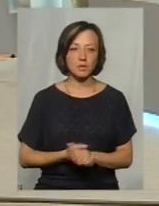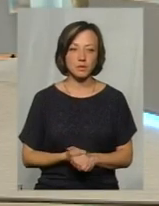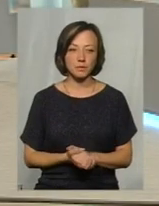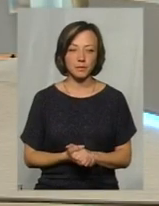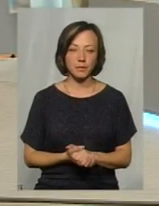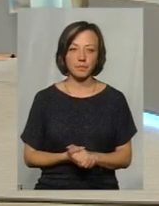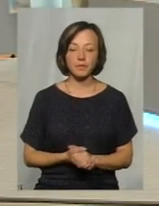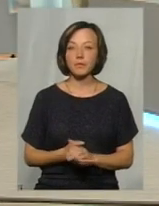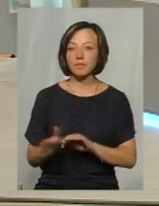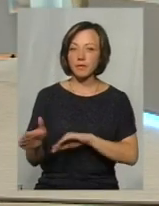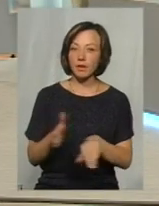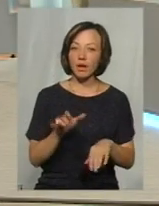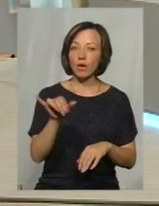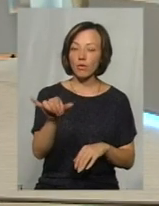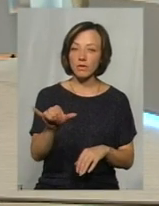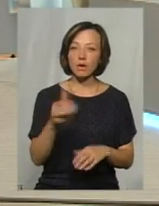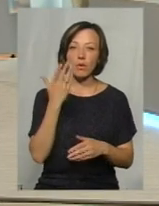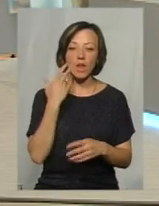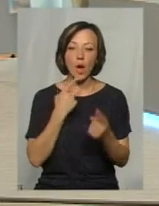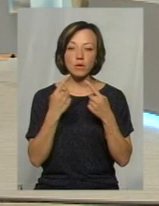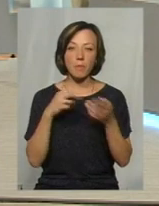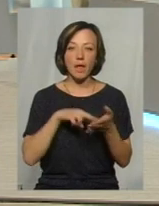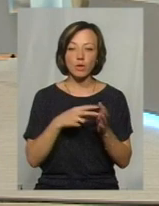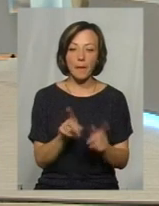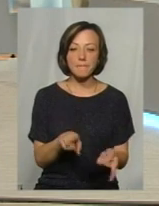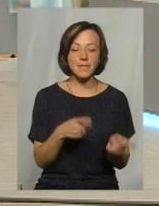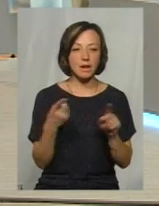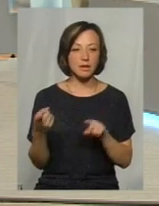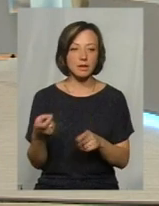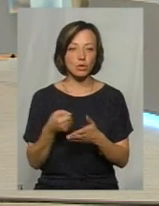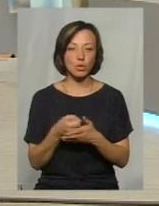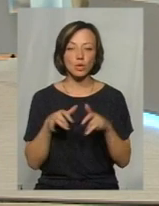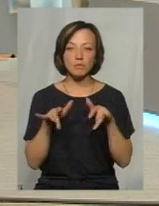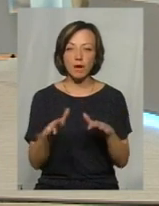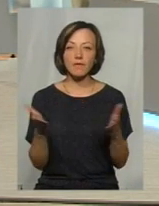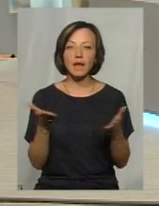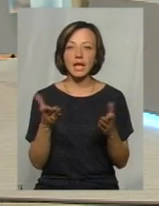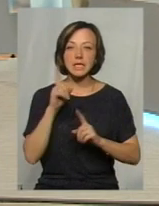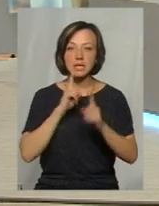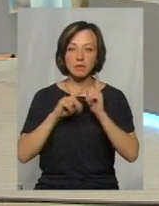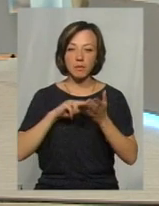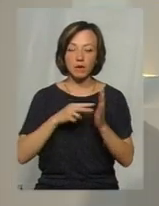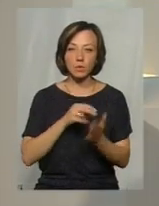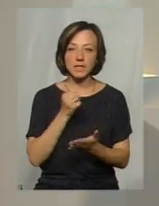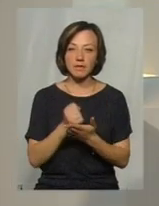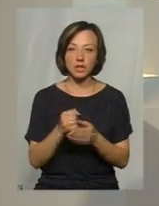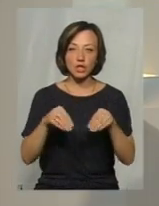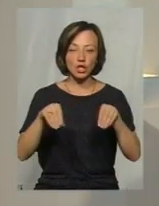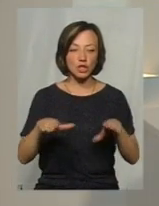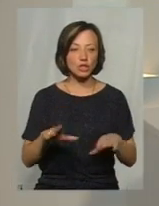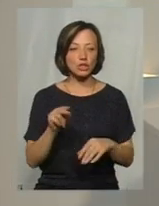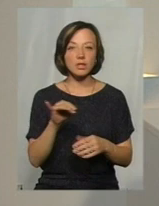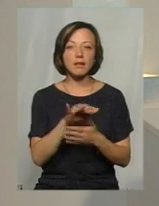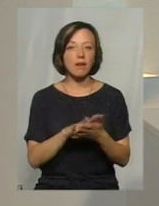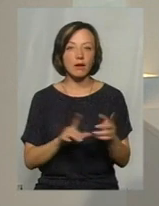Пані Наталія, а коли від розмов вже плануєте перейти до справ? На якій сесії плануєте затверджувати це рішення і що